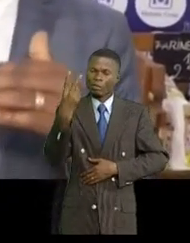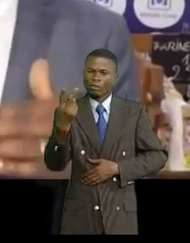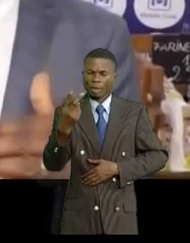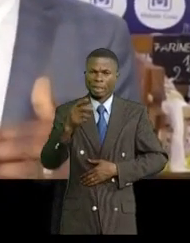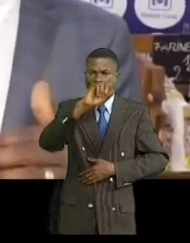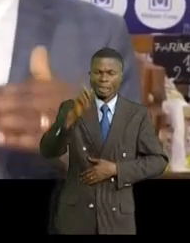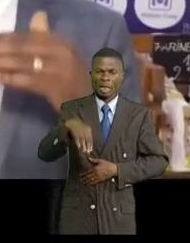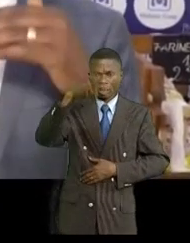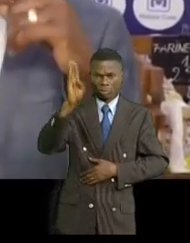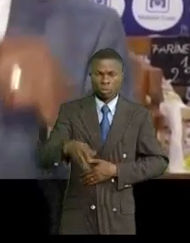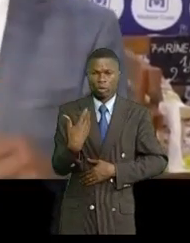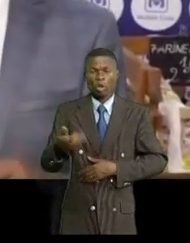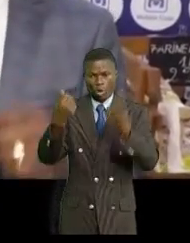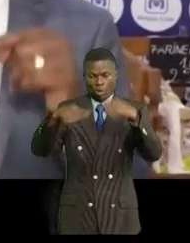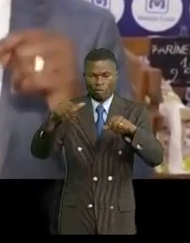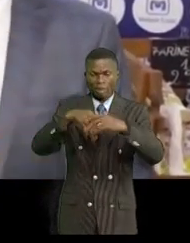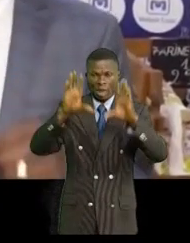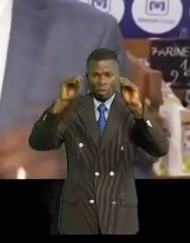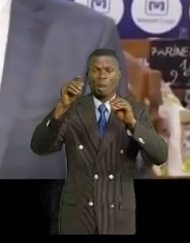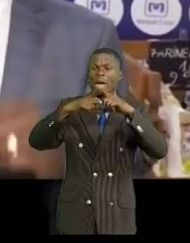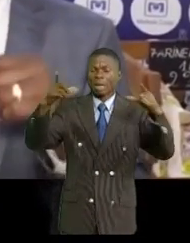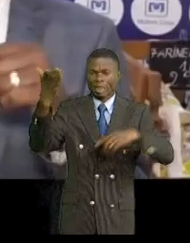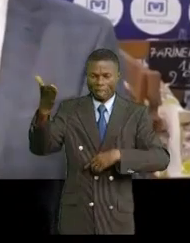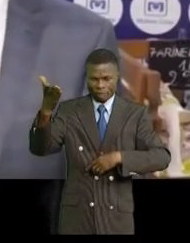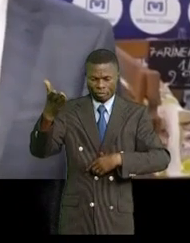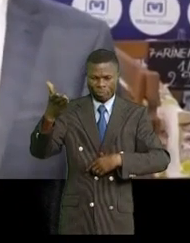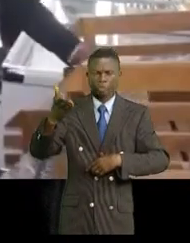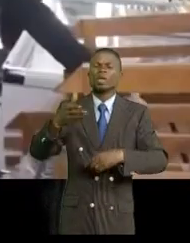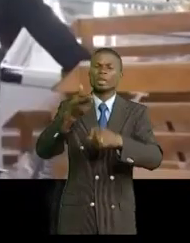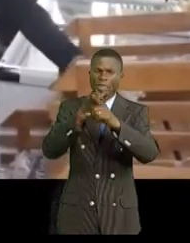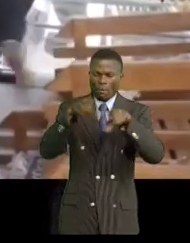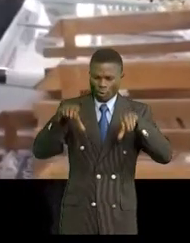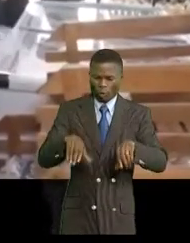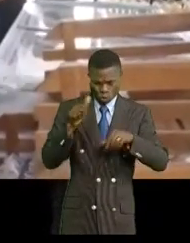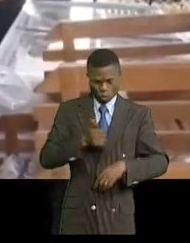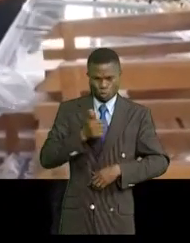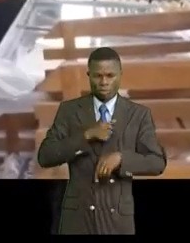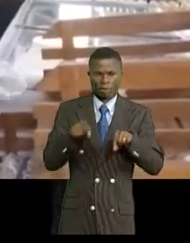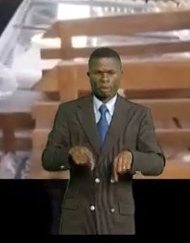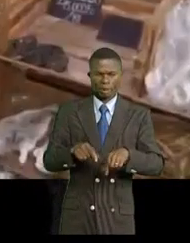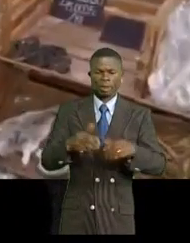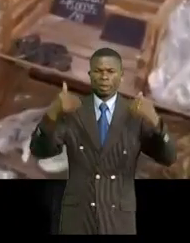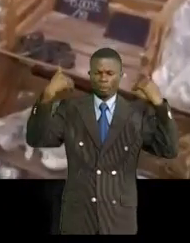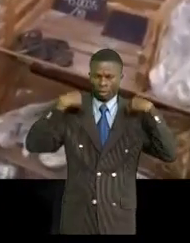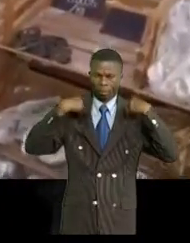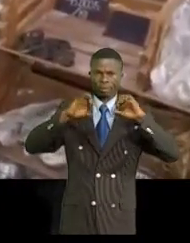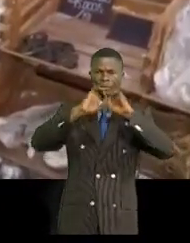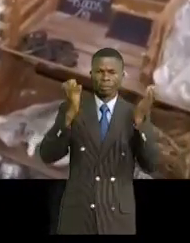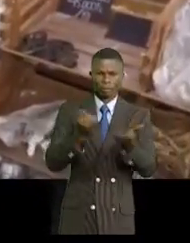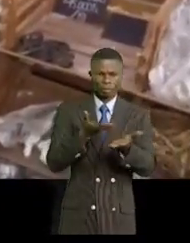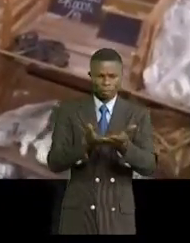% des produits qui sont vendus soins des produits congolais. Pour le PCIA de cette coopérative,